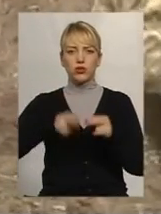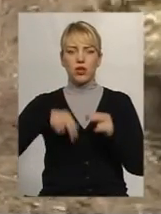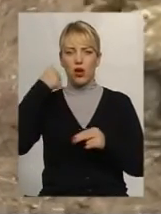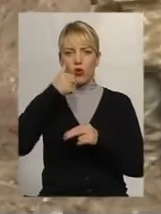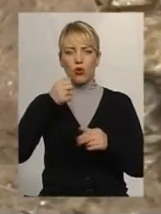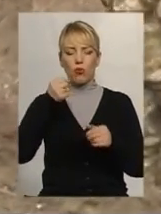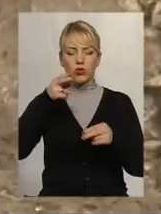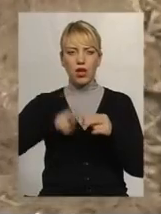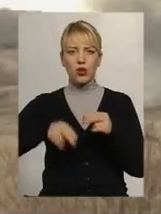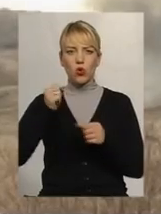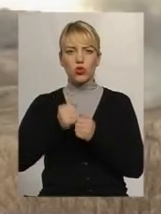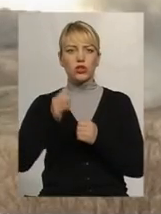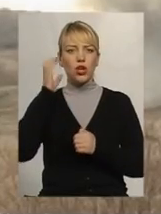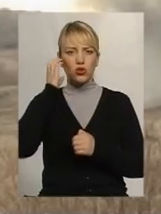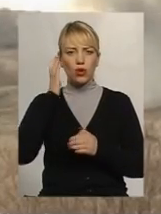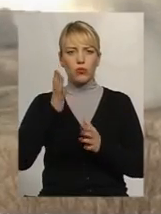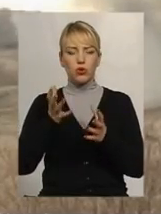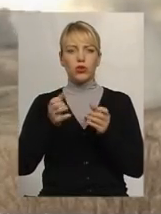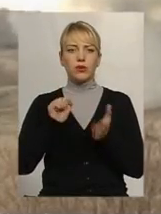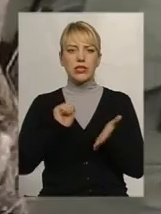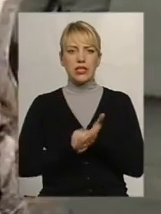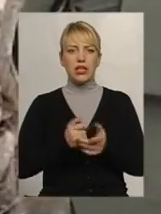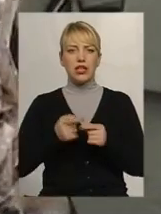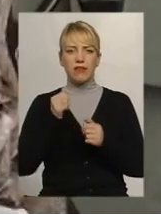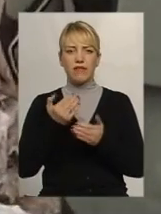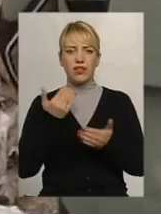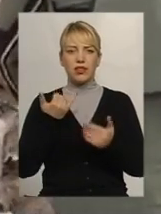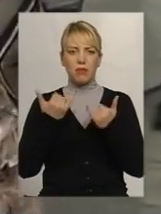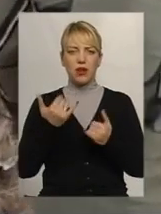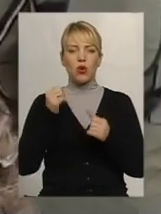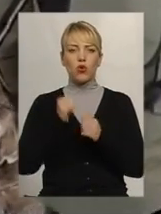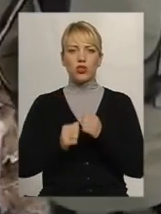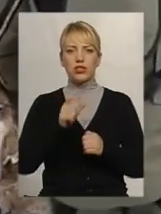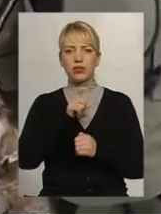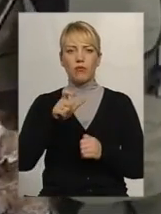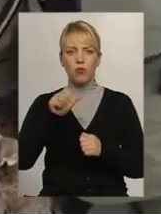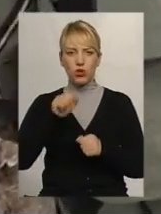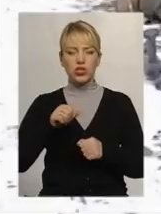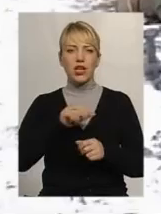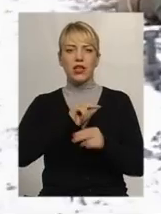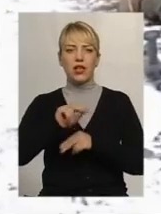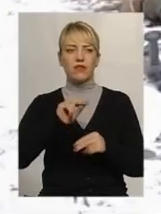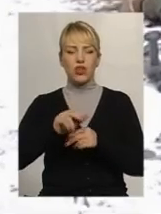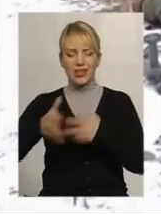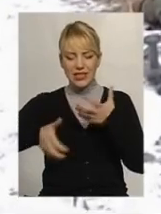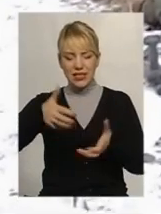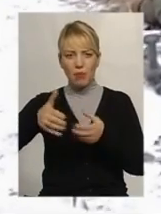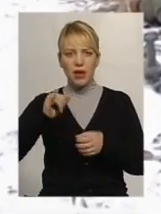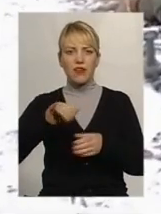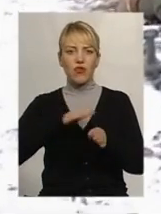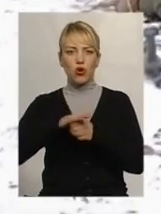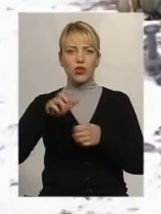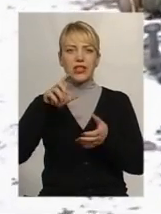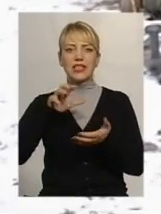кожен слухач отримує сертифікат. Це означає, що відтепер він сам може навчати саперів, а також виконувати завдання в зоні проведення АТО і